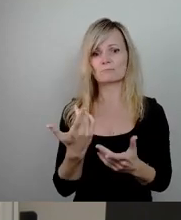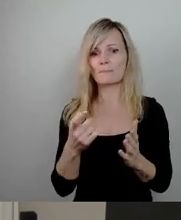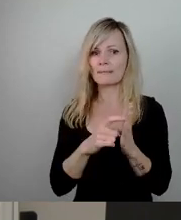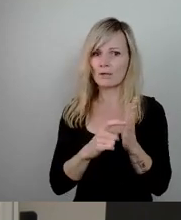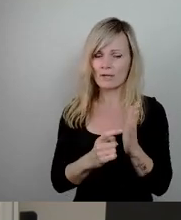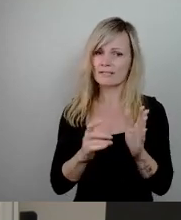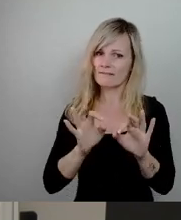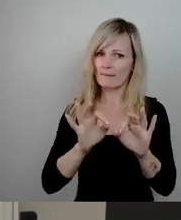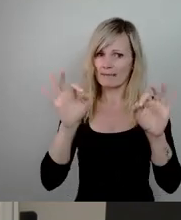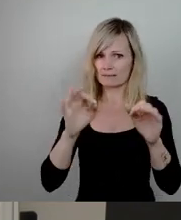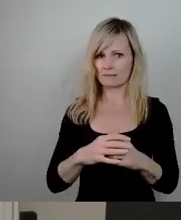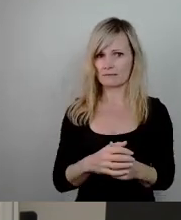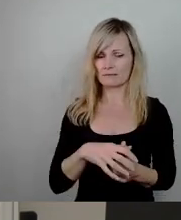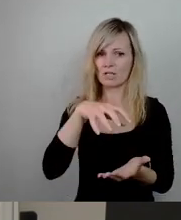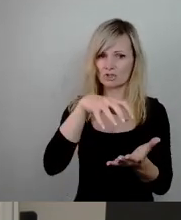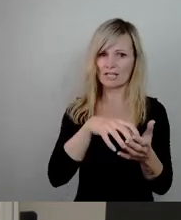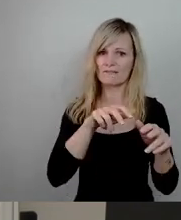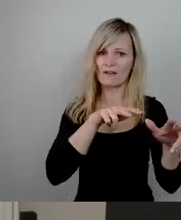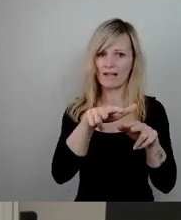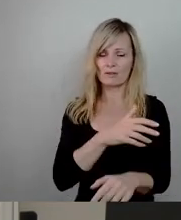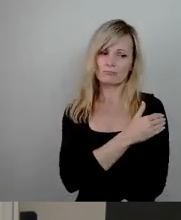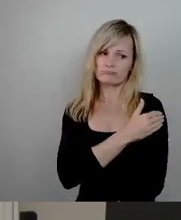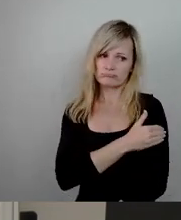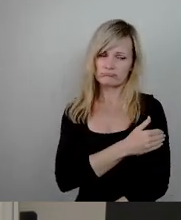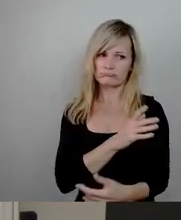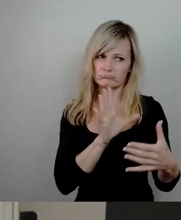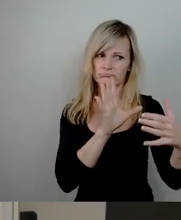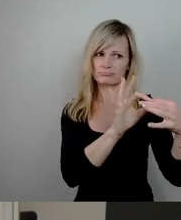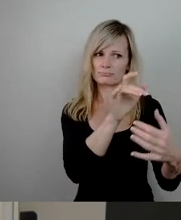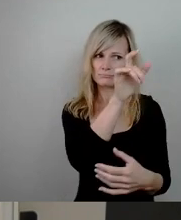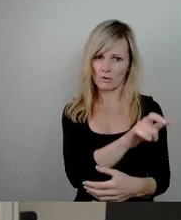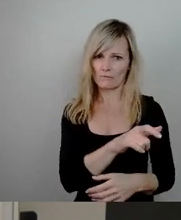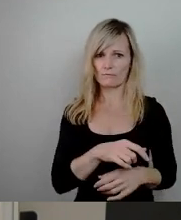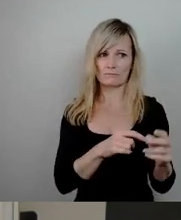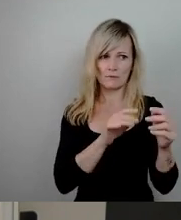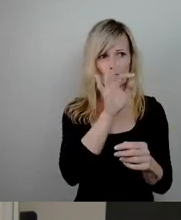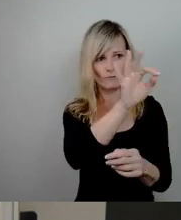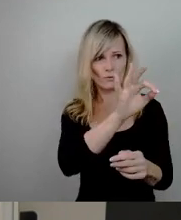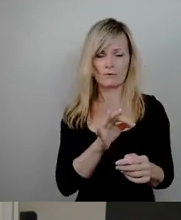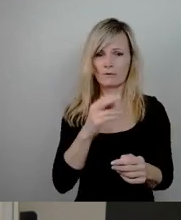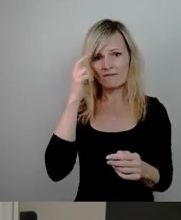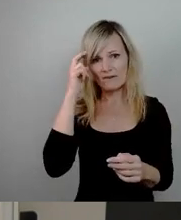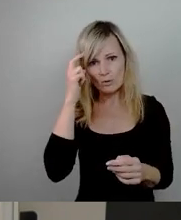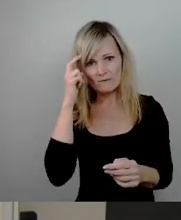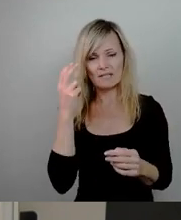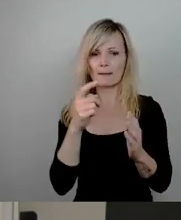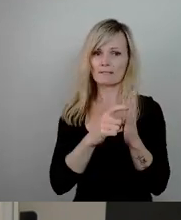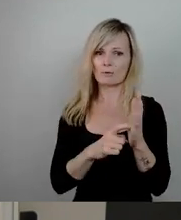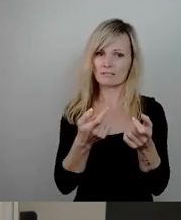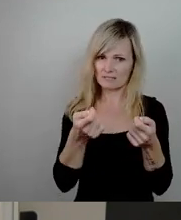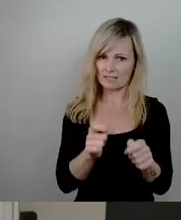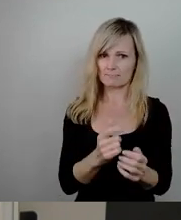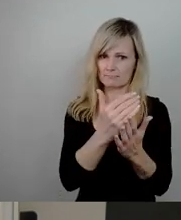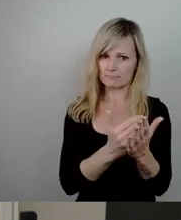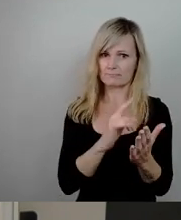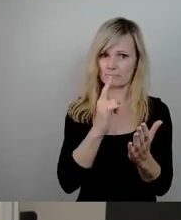der Stadtverwaltung, dass dort entsprechend vernünftige Konditionen abgeschlossen werden müssen. Aber es ist doch klar, wir haben eine